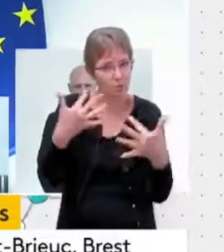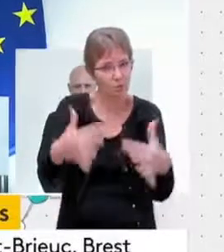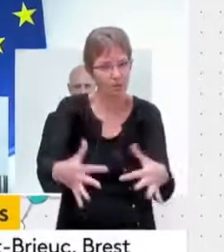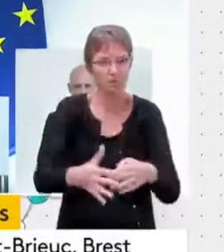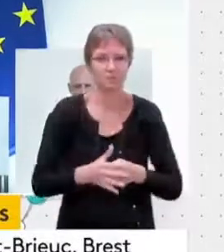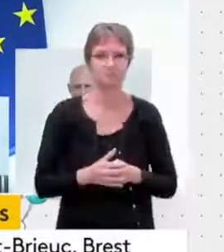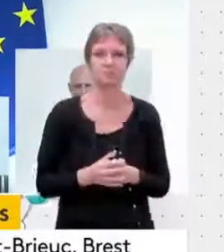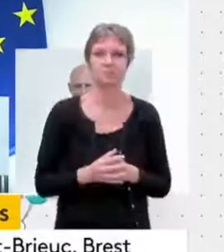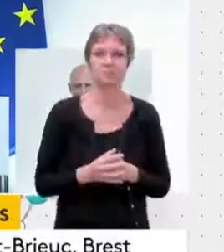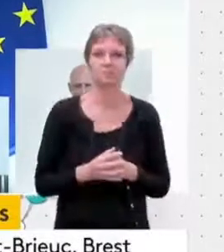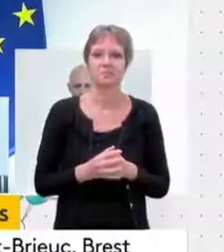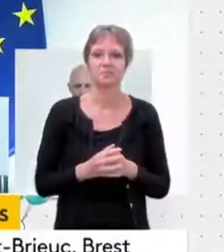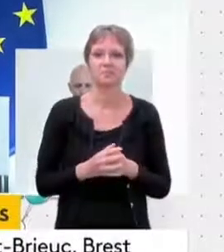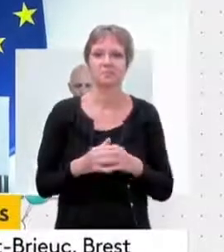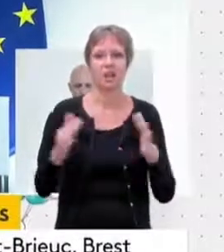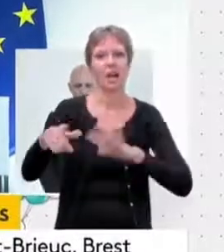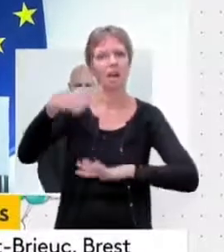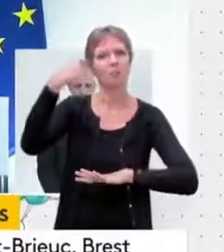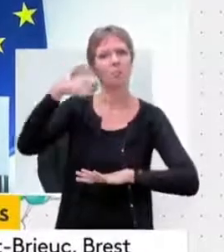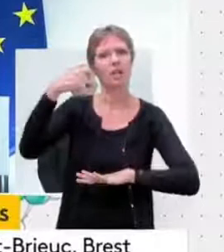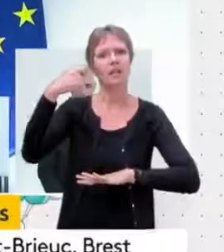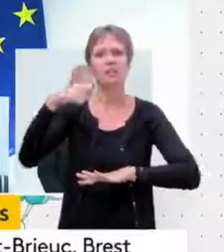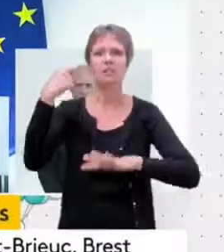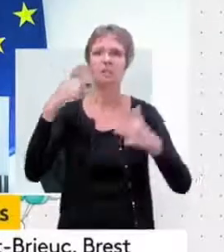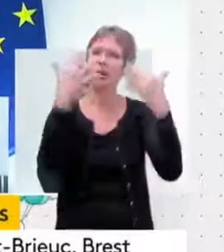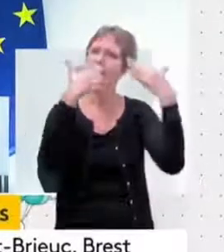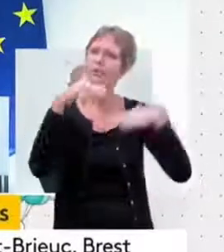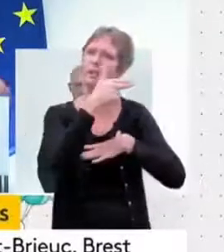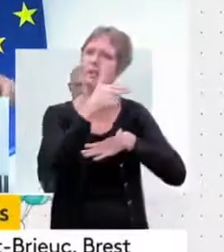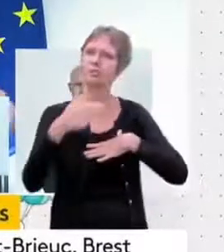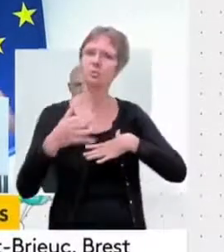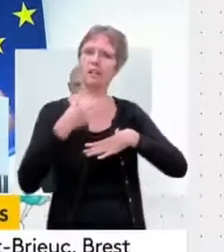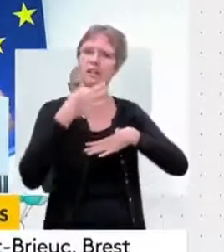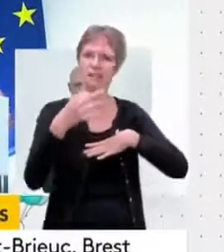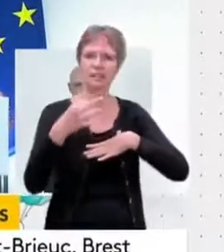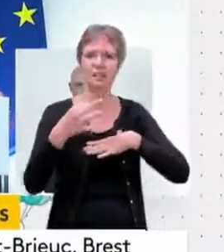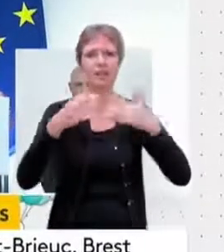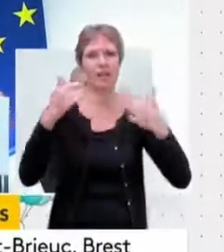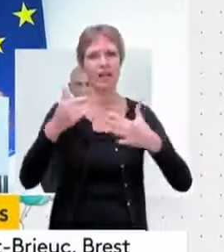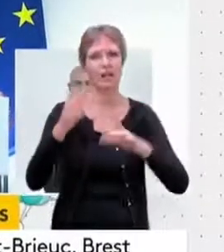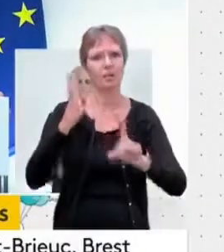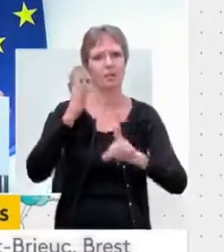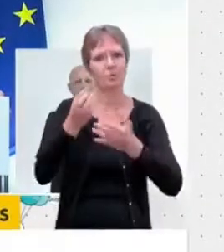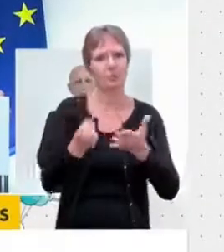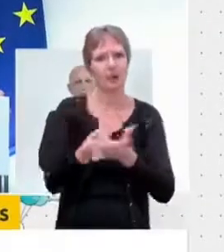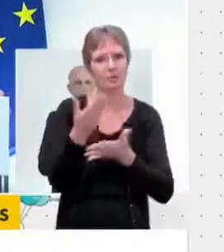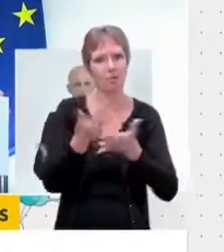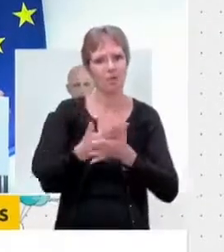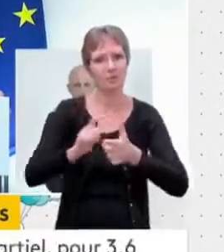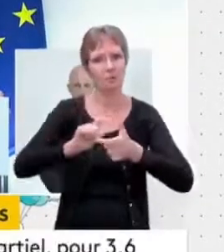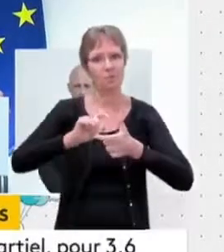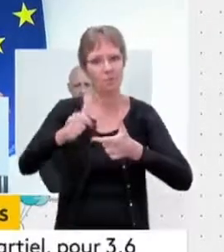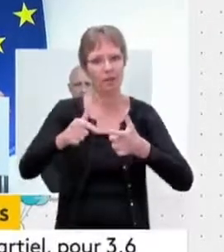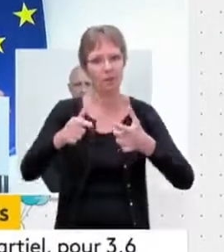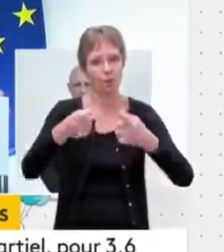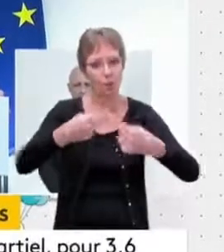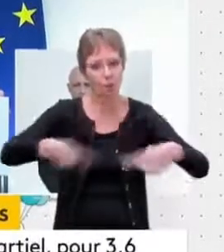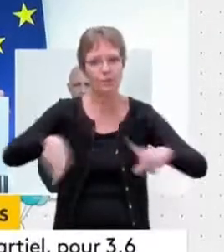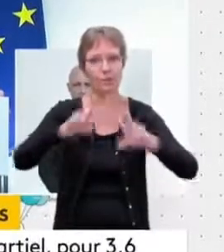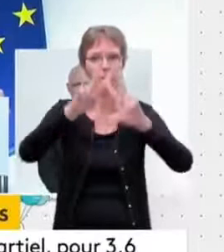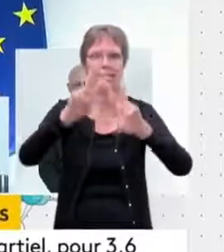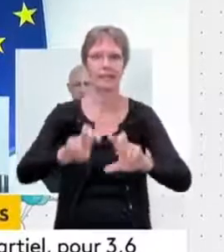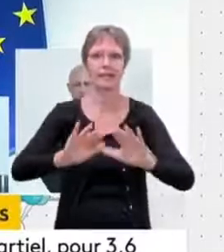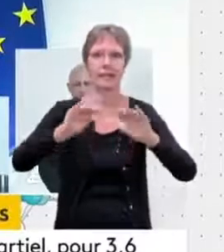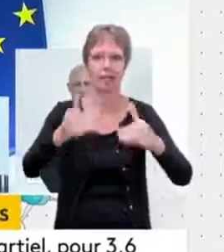ce que nous dit la présidence de l'Assemblée nationale, devrait être transformée en commission d'enquête parce que c la commission d'enquête, y compris,